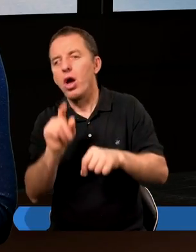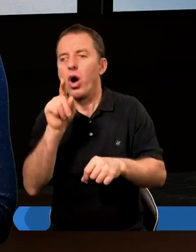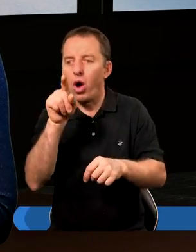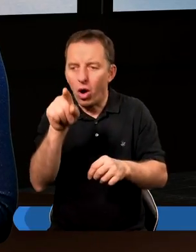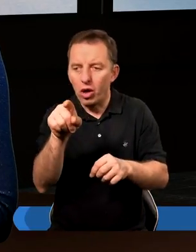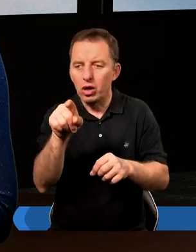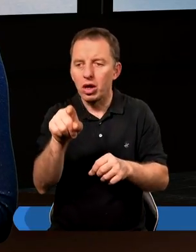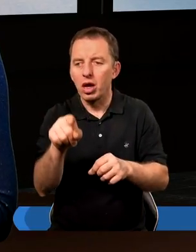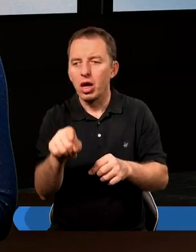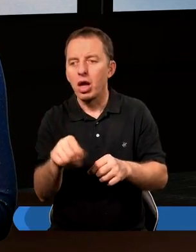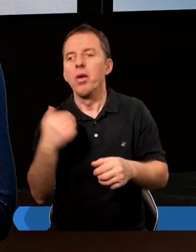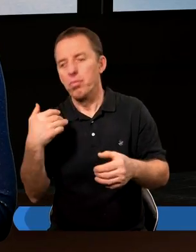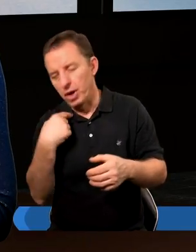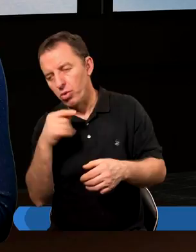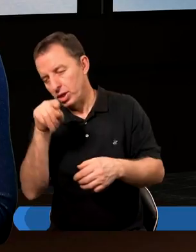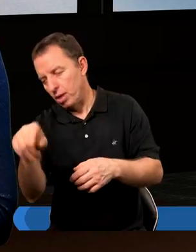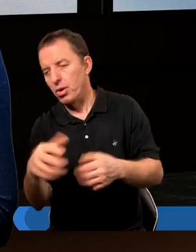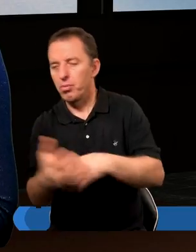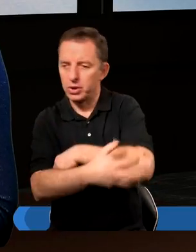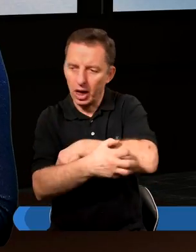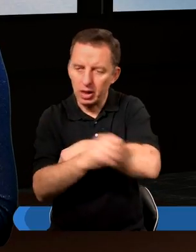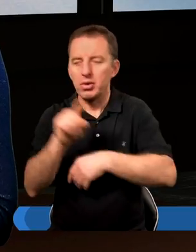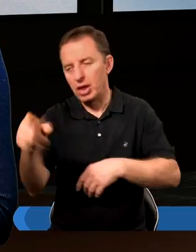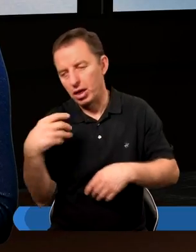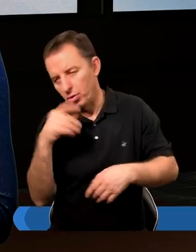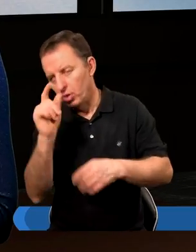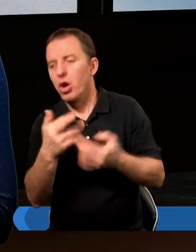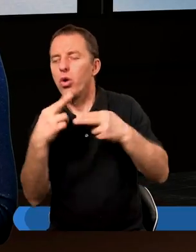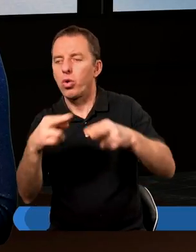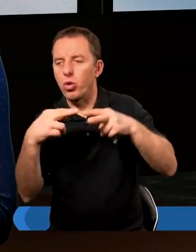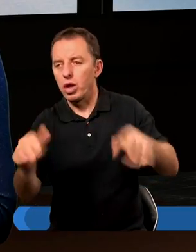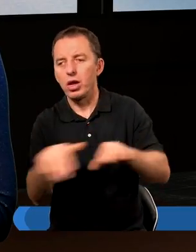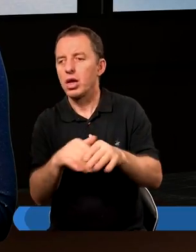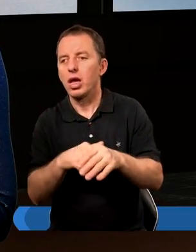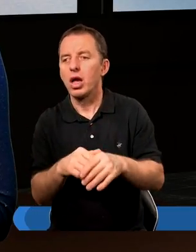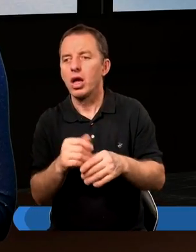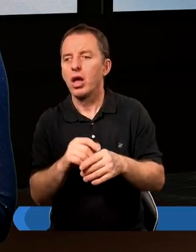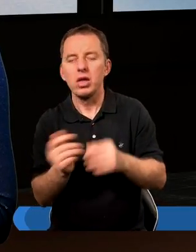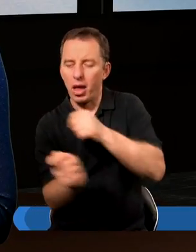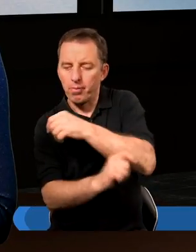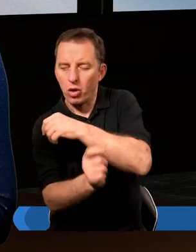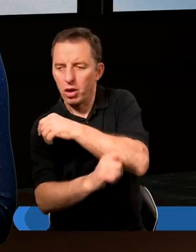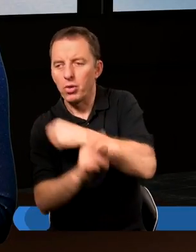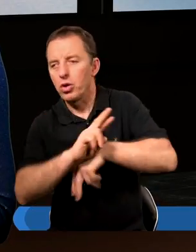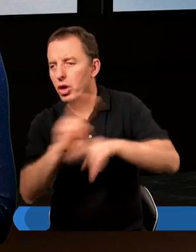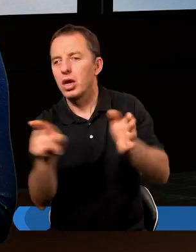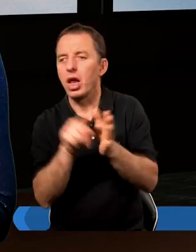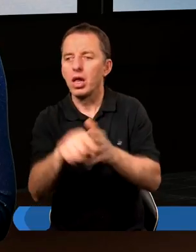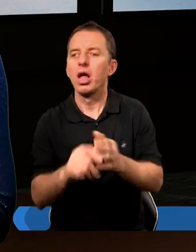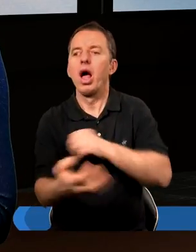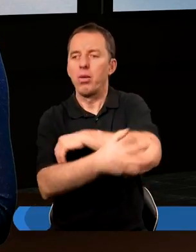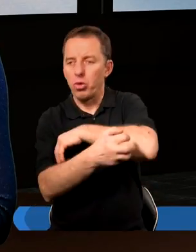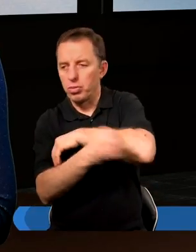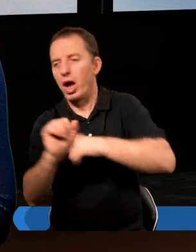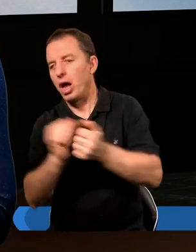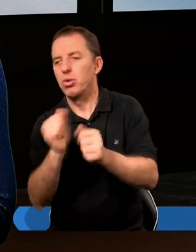on przebywał i z bogatymi ludźmi, i z biednymi ludźmi, z różnymi ludźmi. I on nie potępiał nikogo tylko dlatego, że